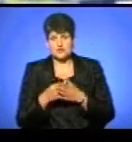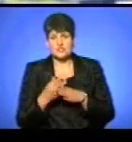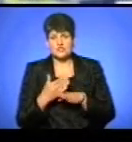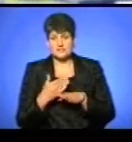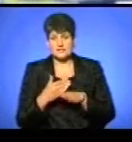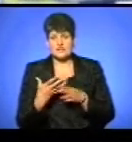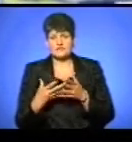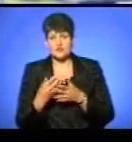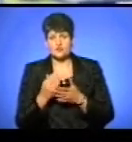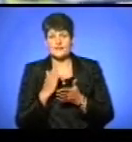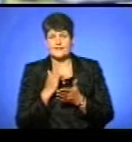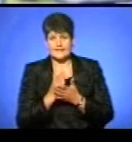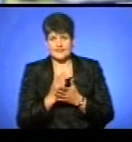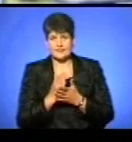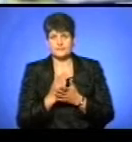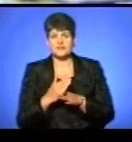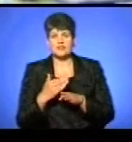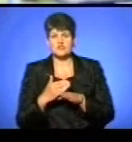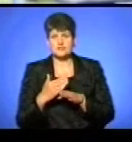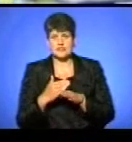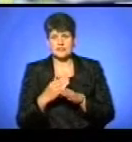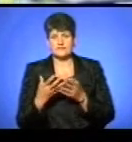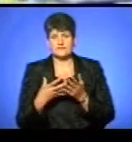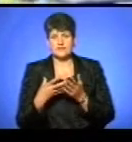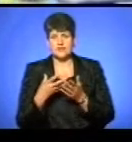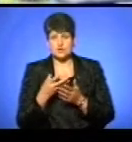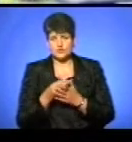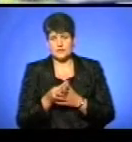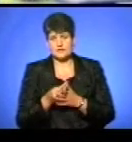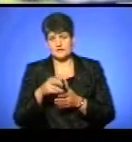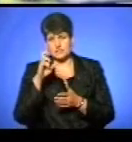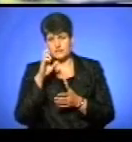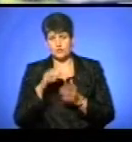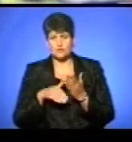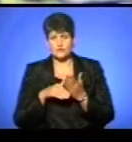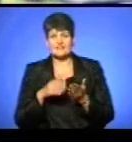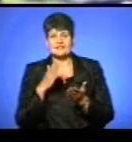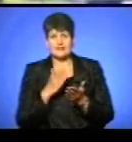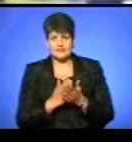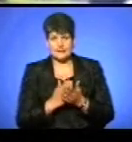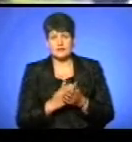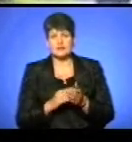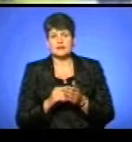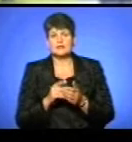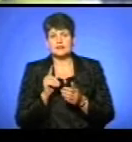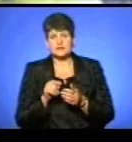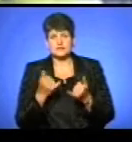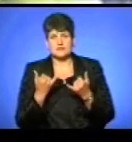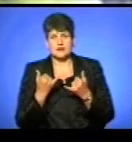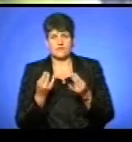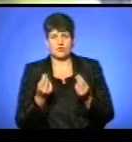частина фінансування є, частина фінансування з субвенції з державного бюджету є, так що ми зараз в коштах,